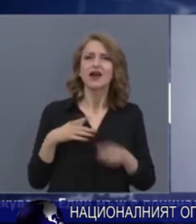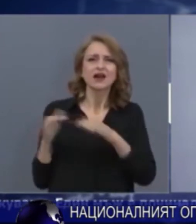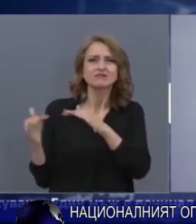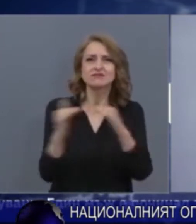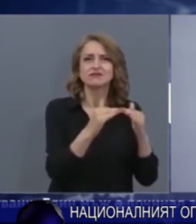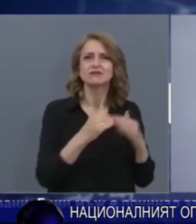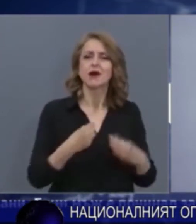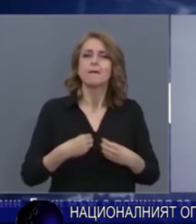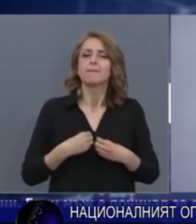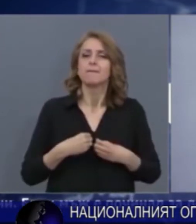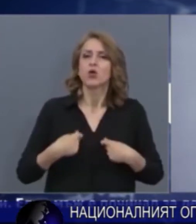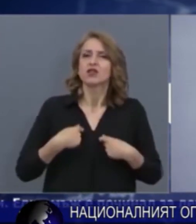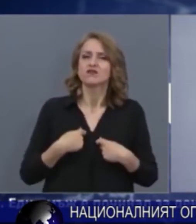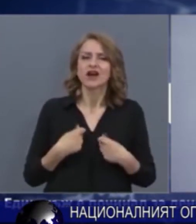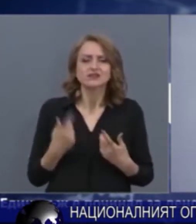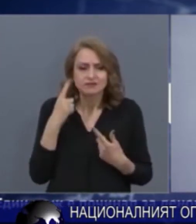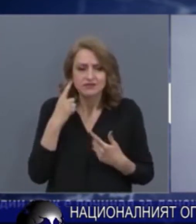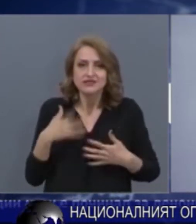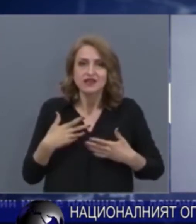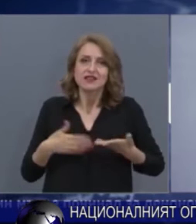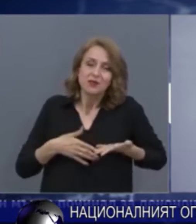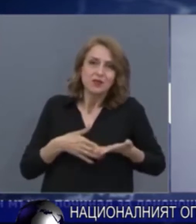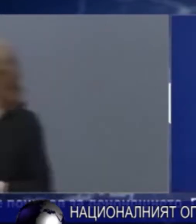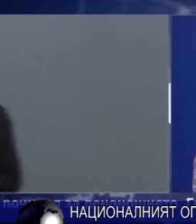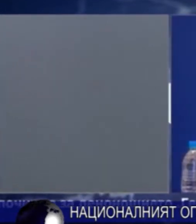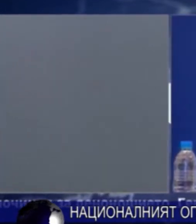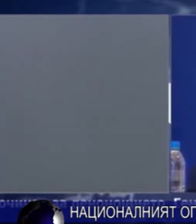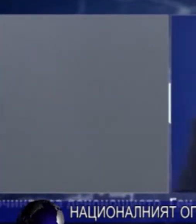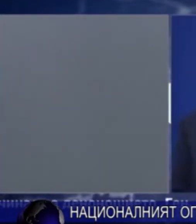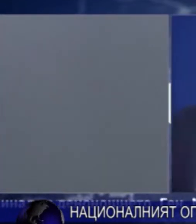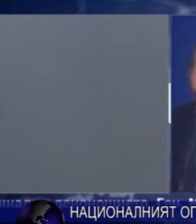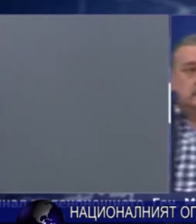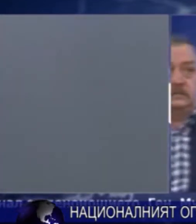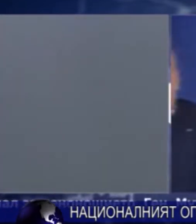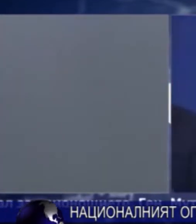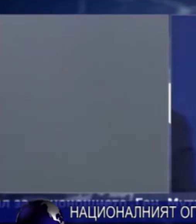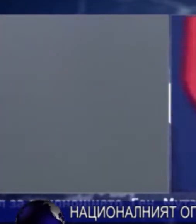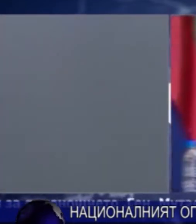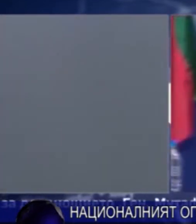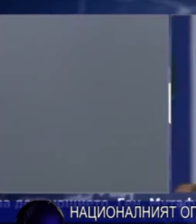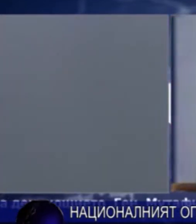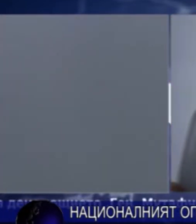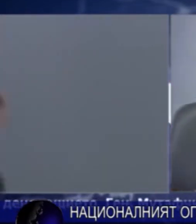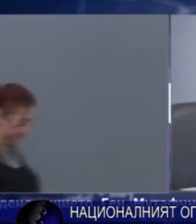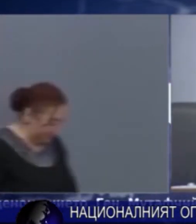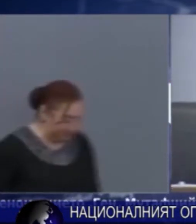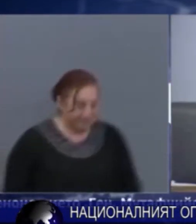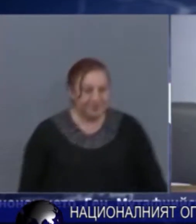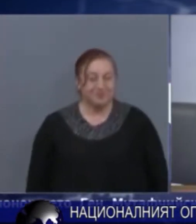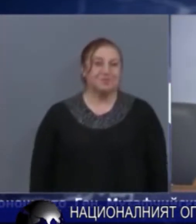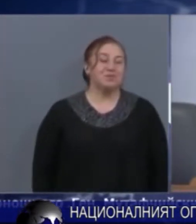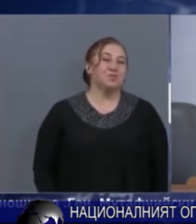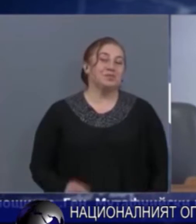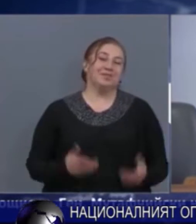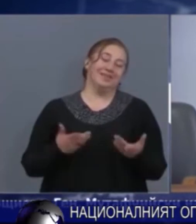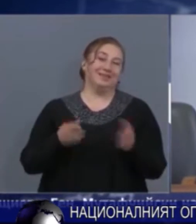да бъдат полезни в преодоляване на кризата. Професор Тодор Кантърджиев каза, че благодарение на дисциплинирания народ